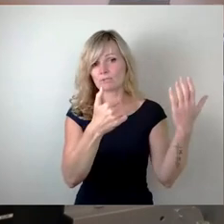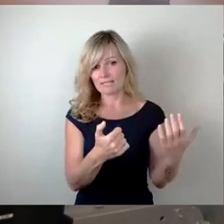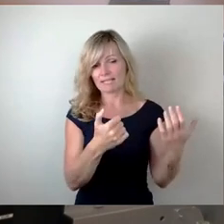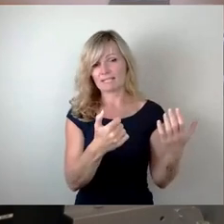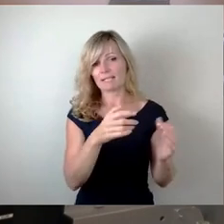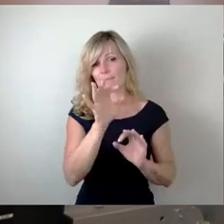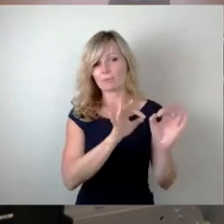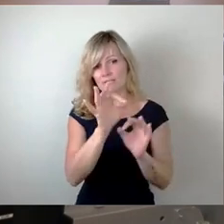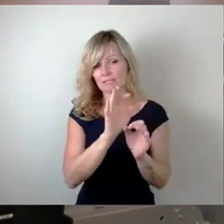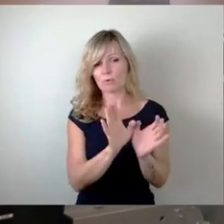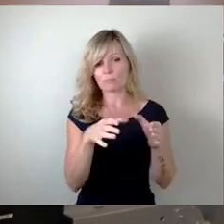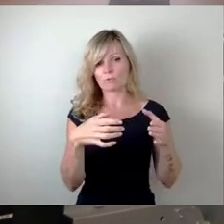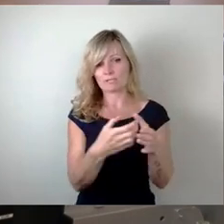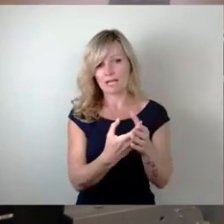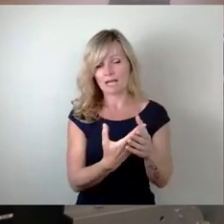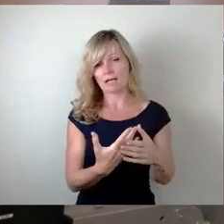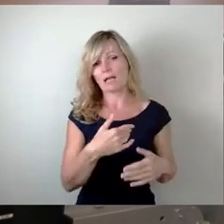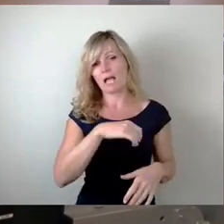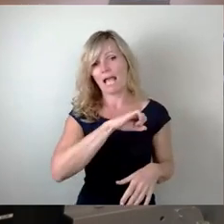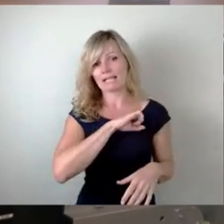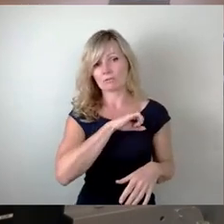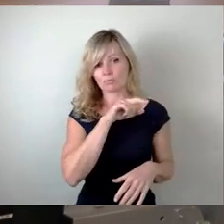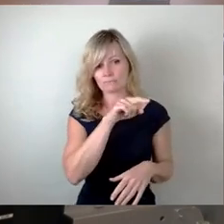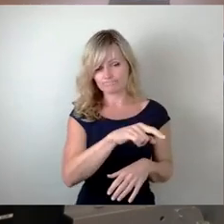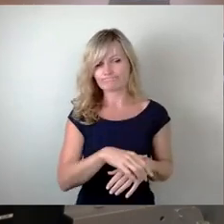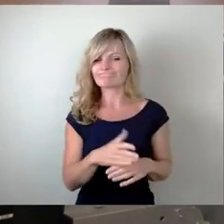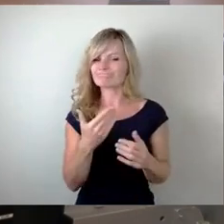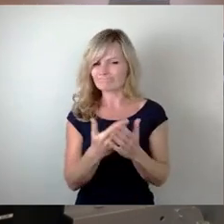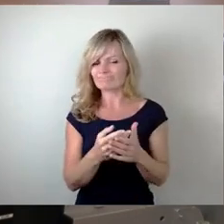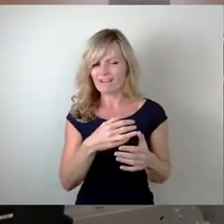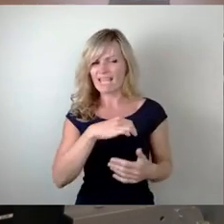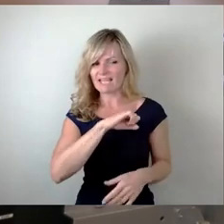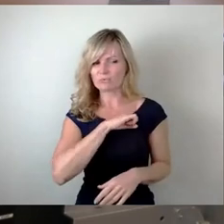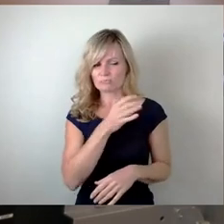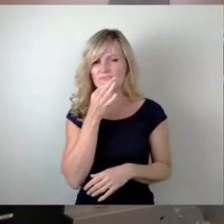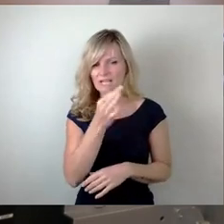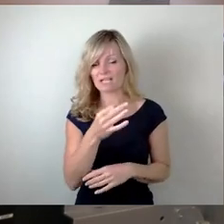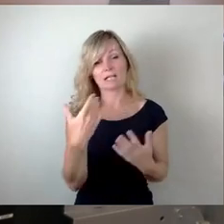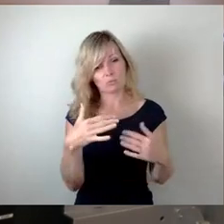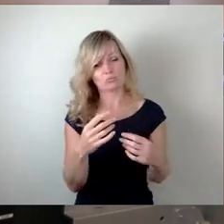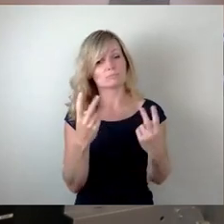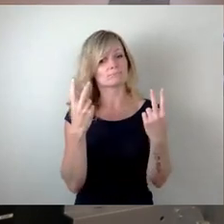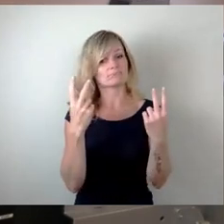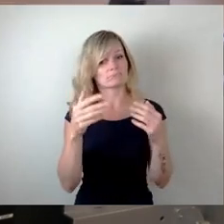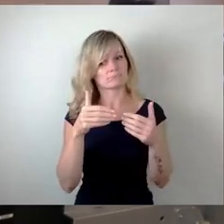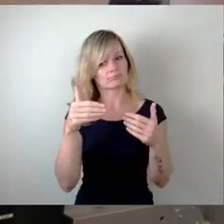Die Eigentumsfrage ist von zunehmender Bedeutung, da Dresden sich einerseits